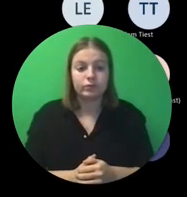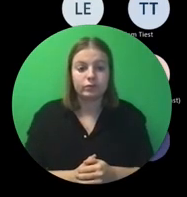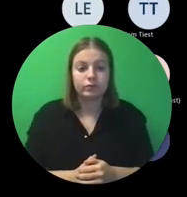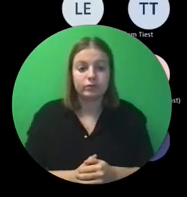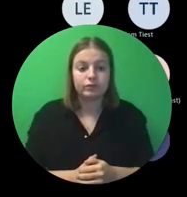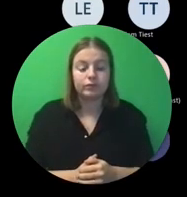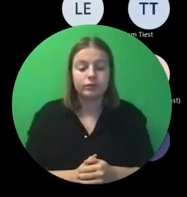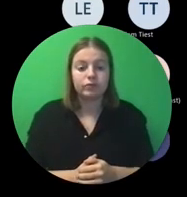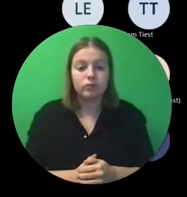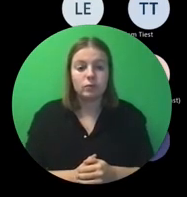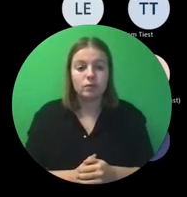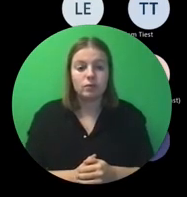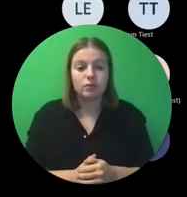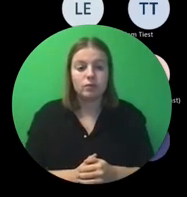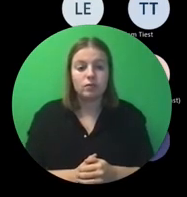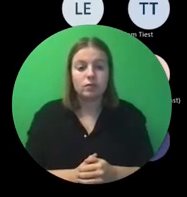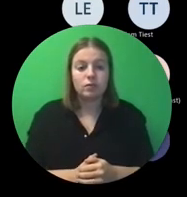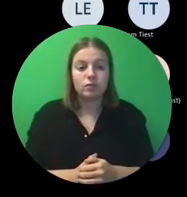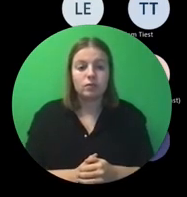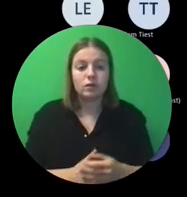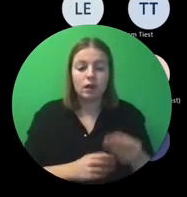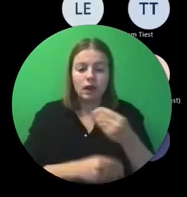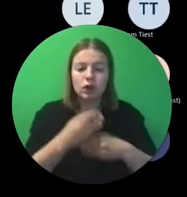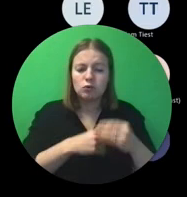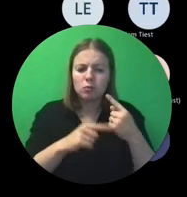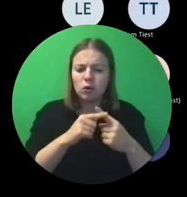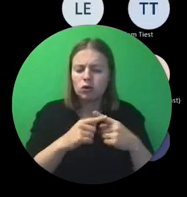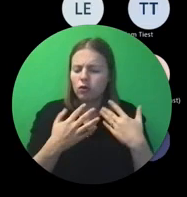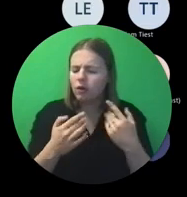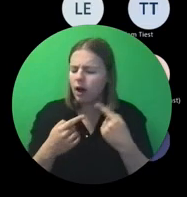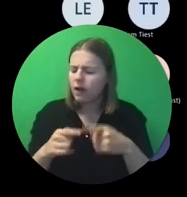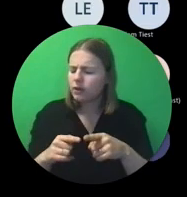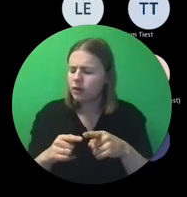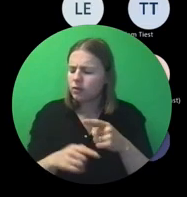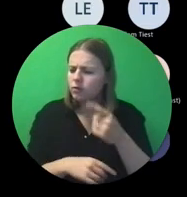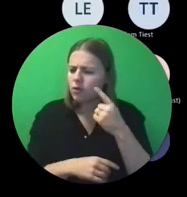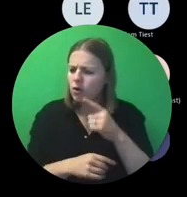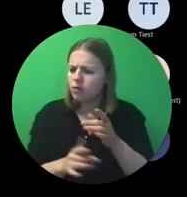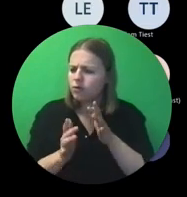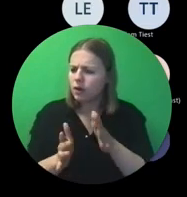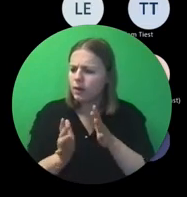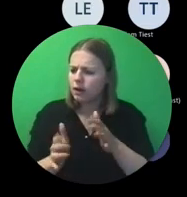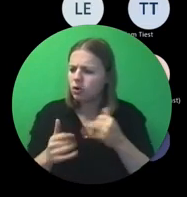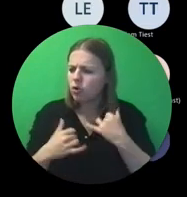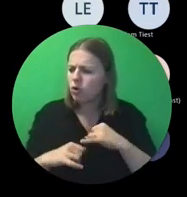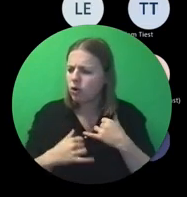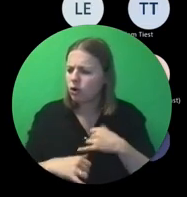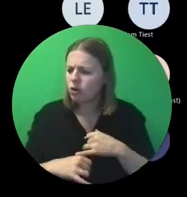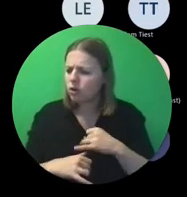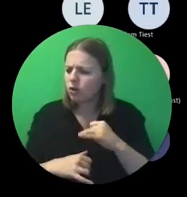volunteer, wat is het weer, voor de vrijwilligersjongeren.